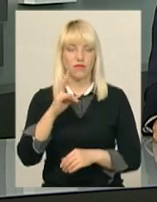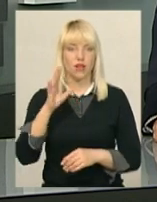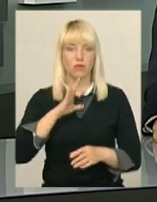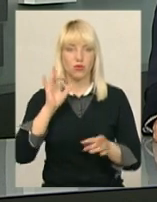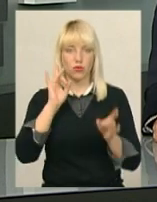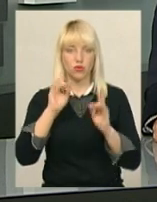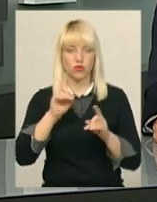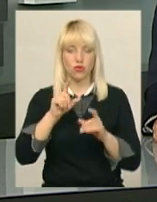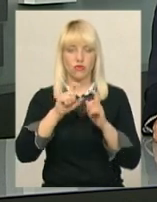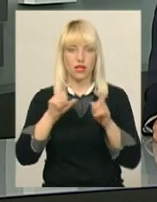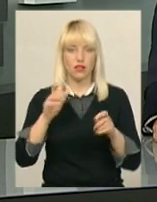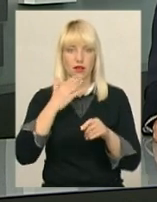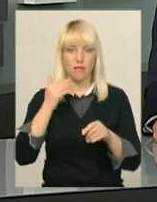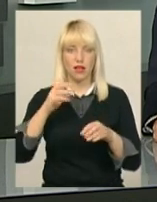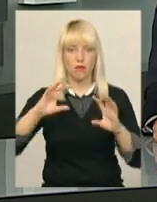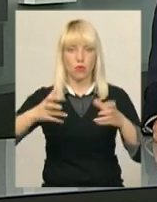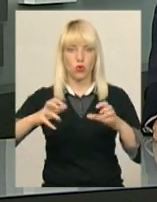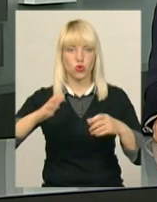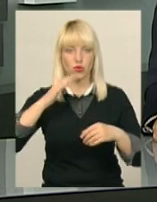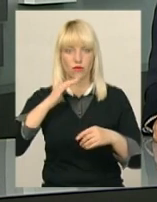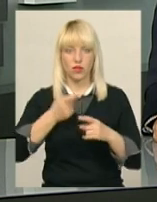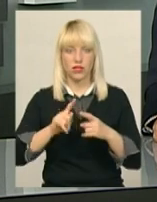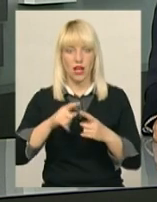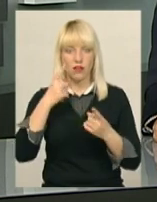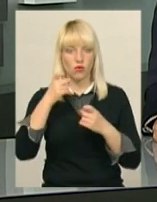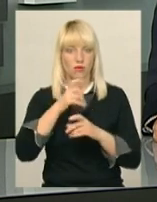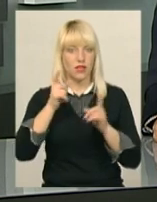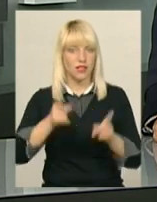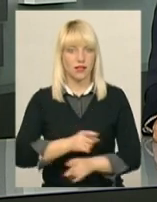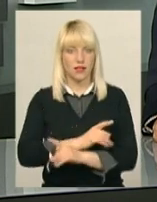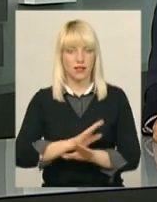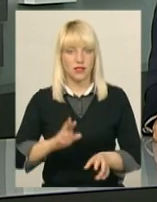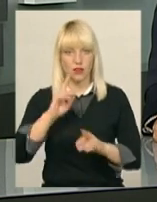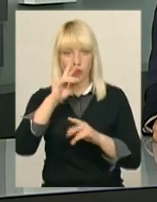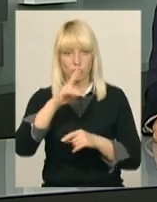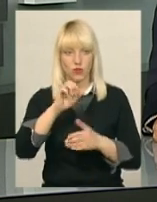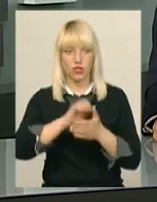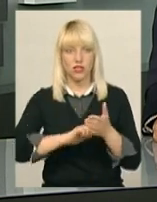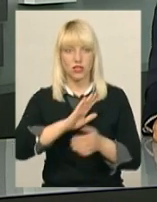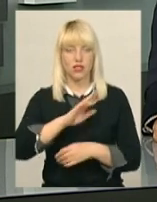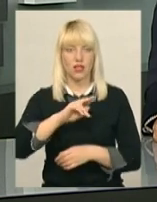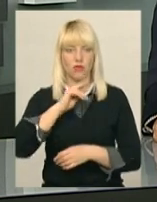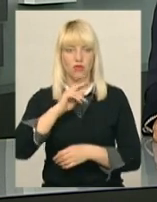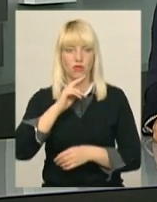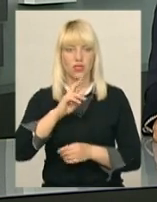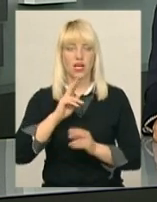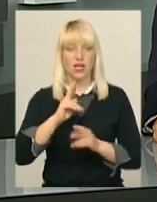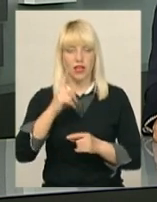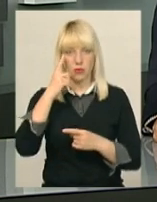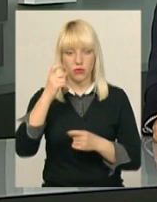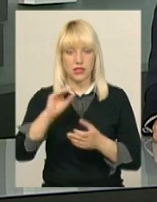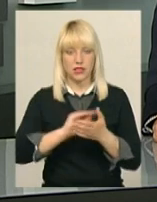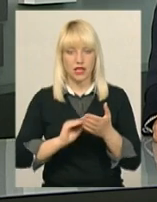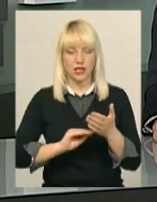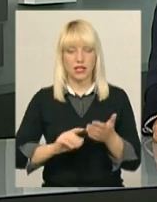що у закладі немає проточної води. Ця інформація не відповідає дійсності. Помилку допустили через неуважність. Як повідомила секретар